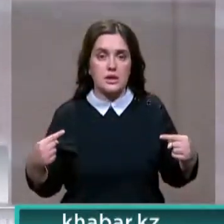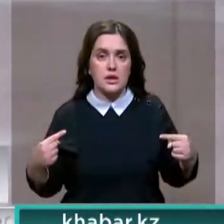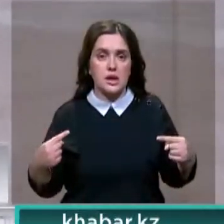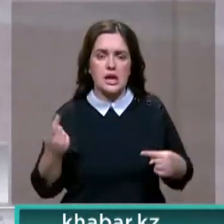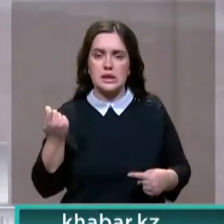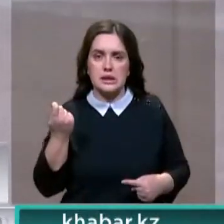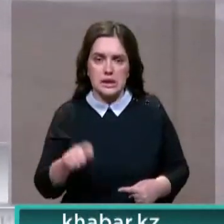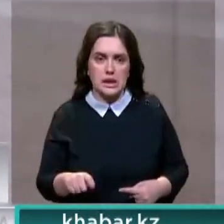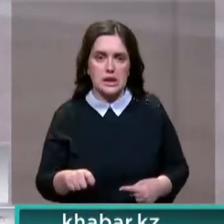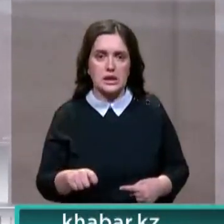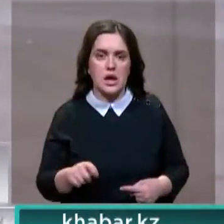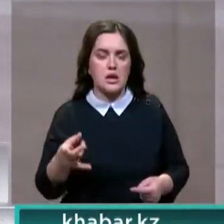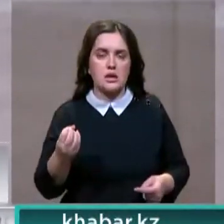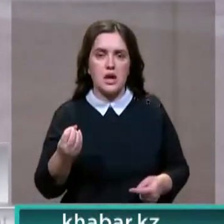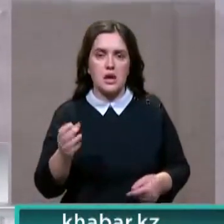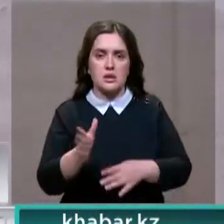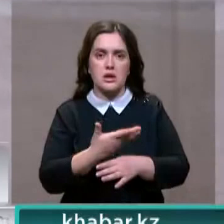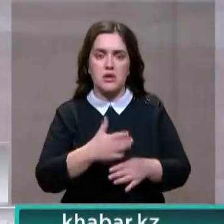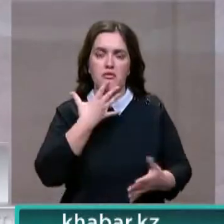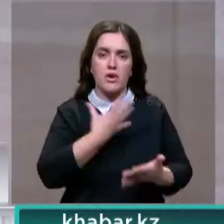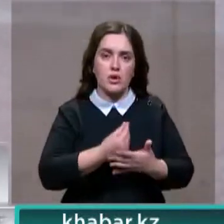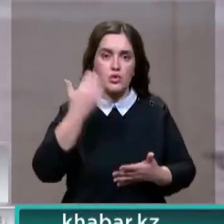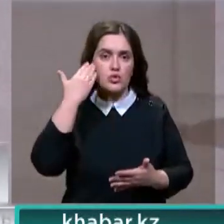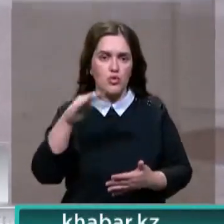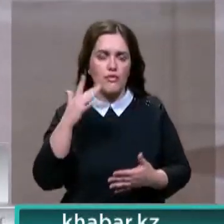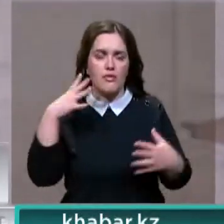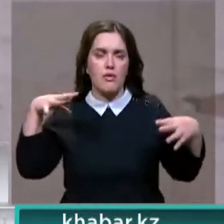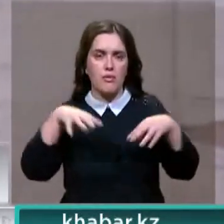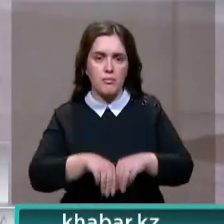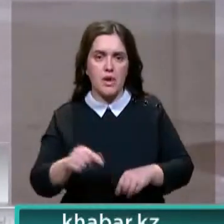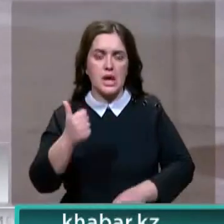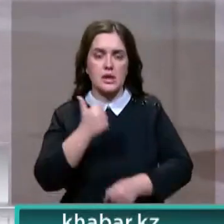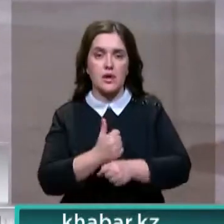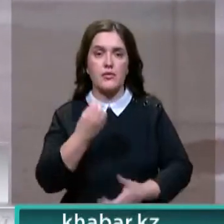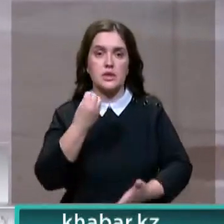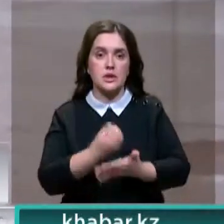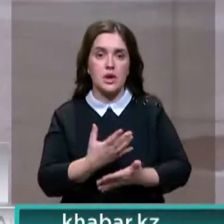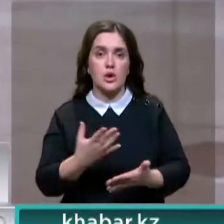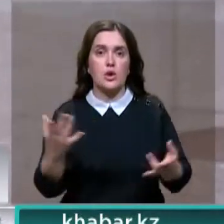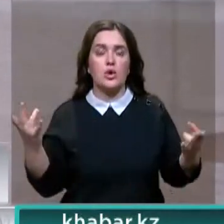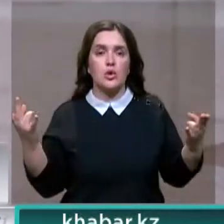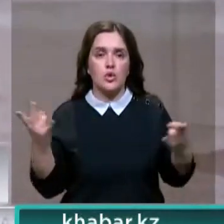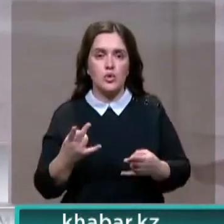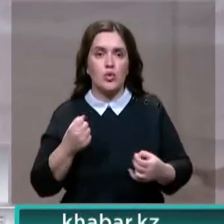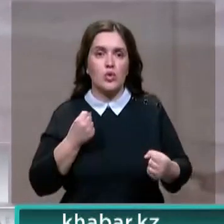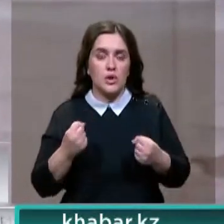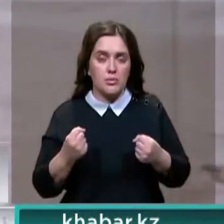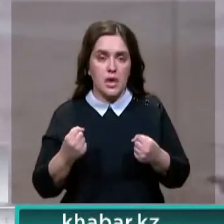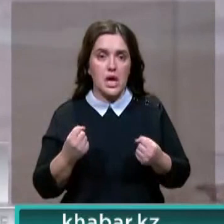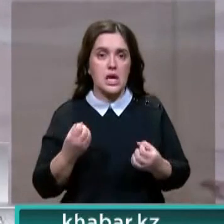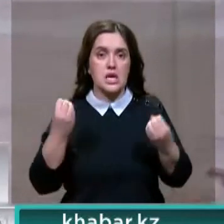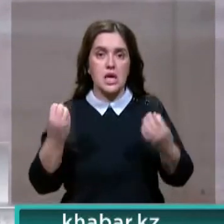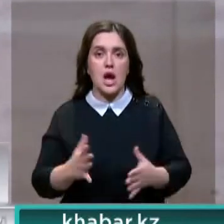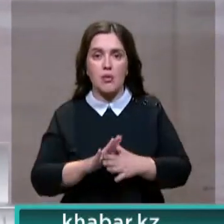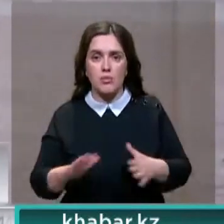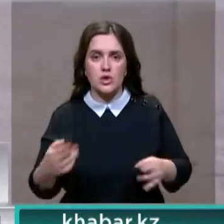никогда не делили никого на своих и чужих. И это главная ценность, которую нужно созидать и укреплять. Не просто